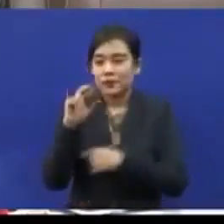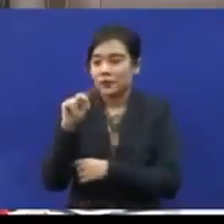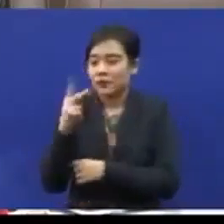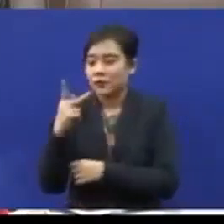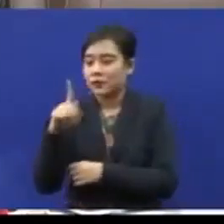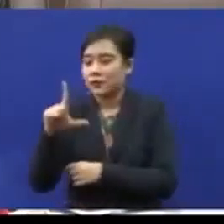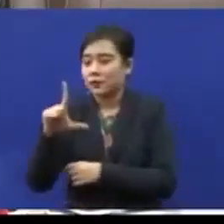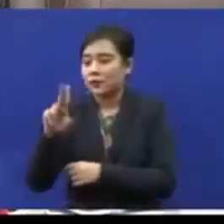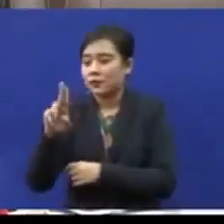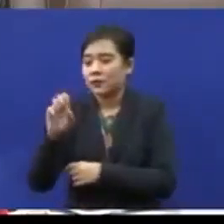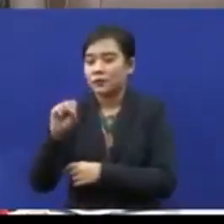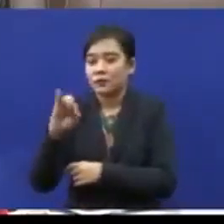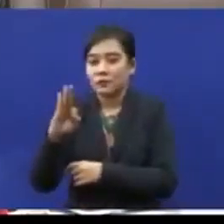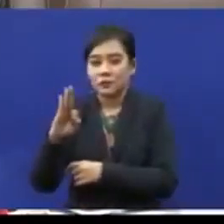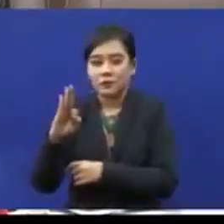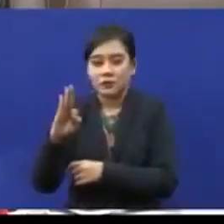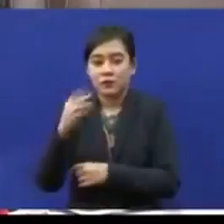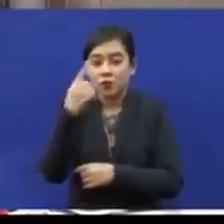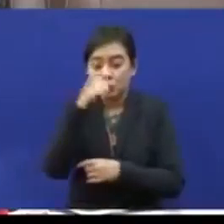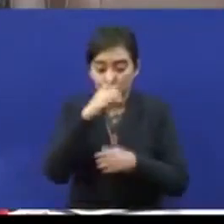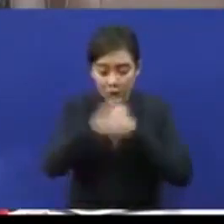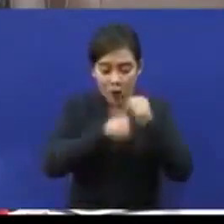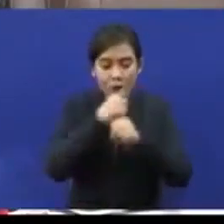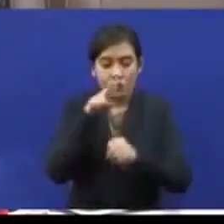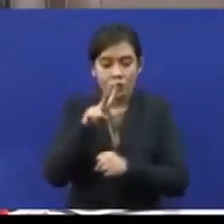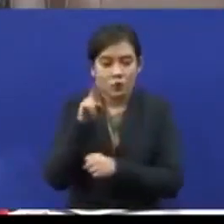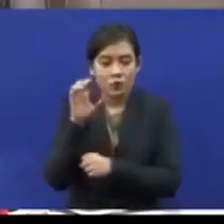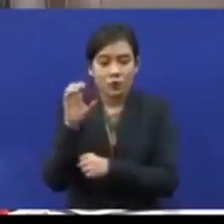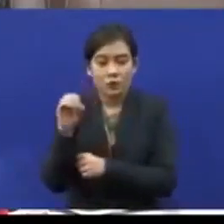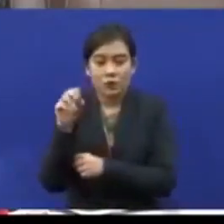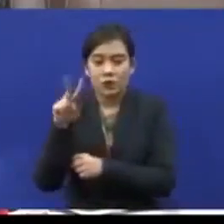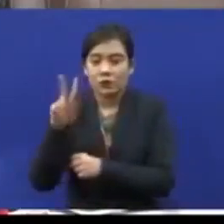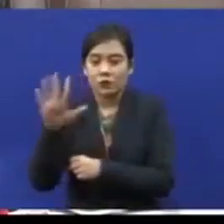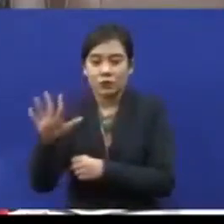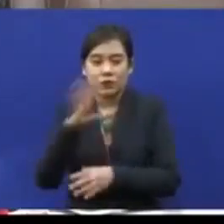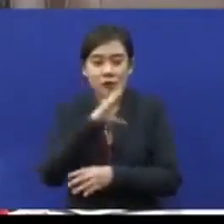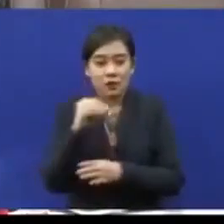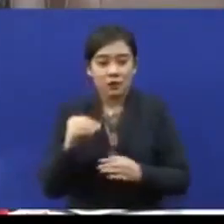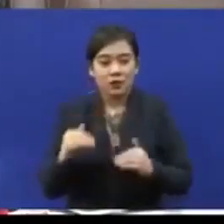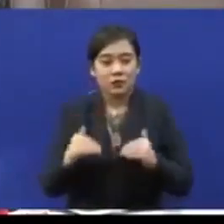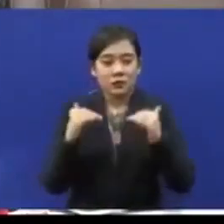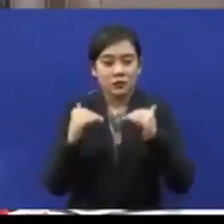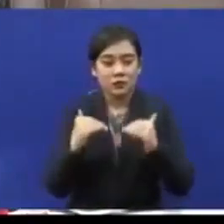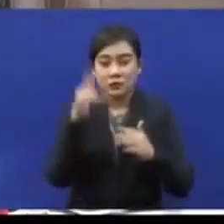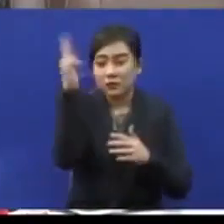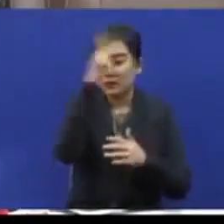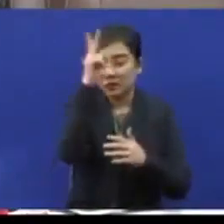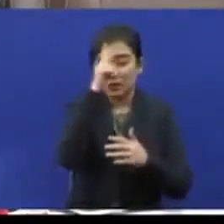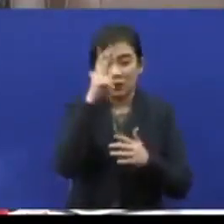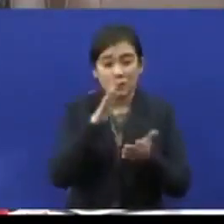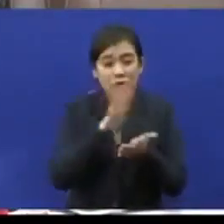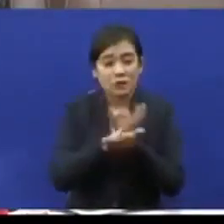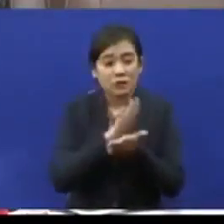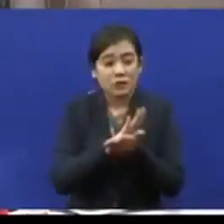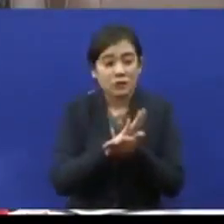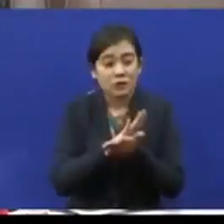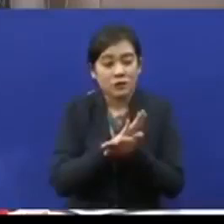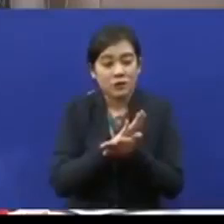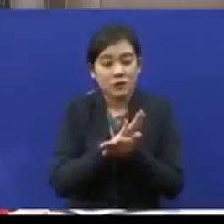-kanak OKU pada 2025. Tetapi sekarang taraf kita untuk sekolah kerajaan hanyalah